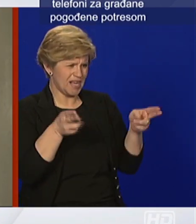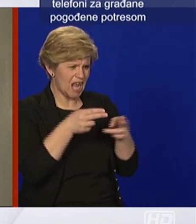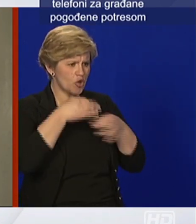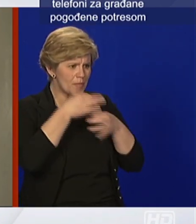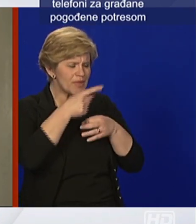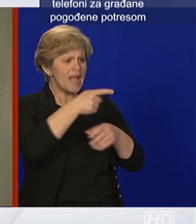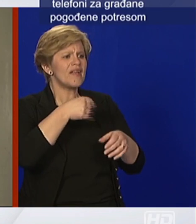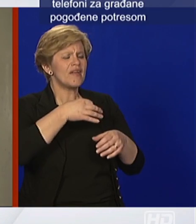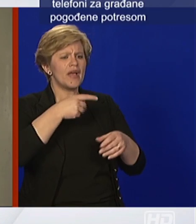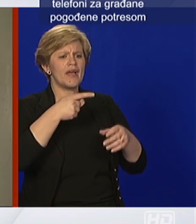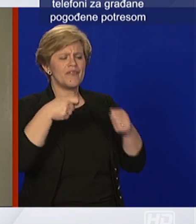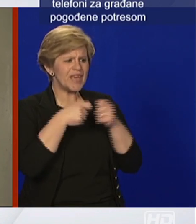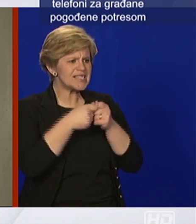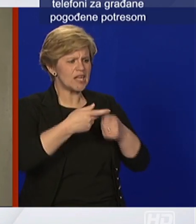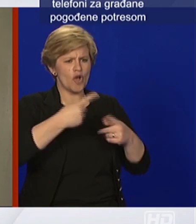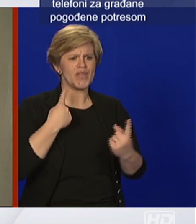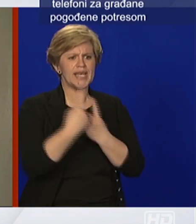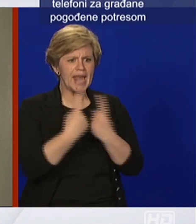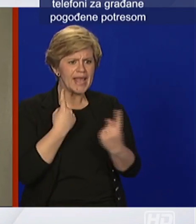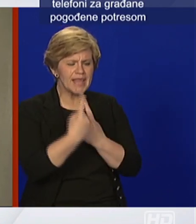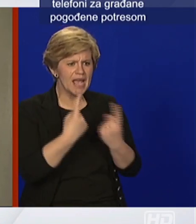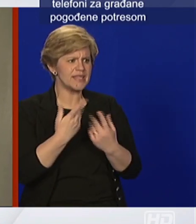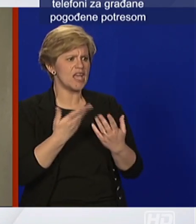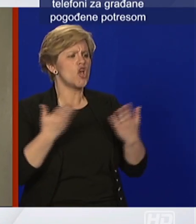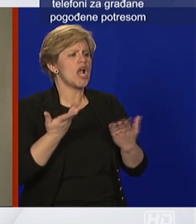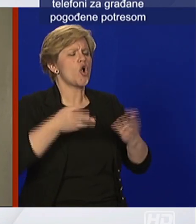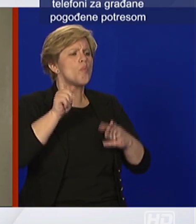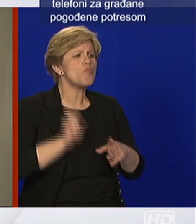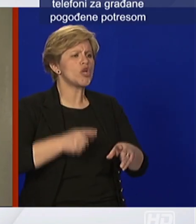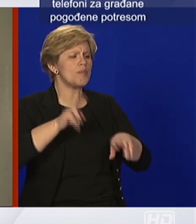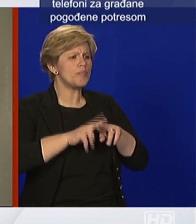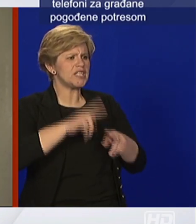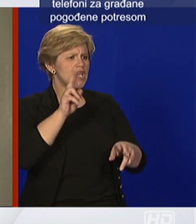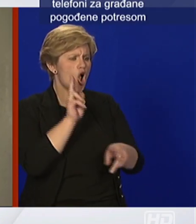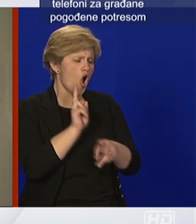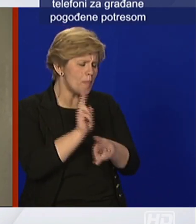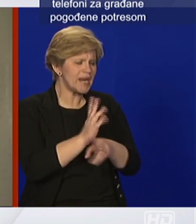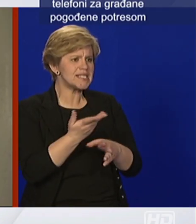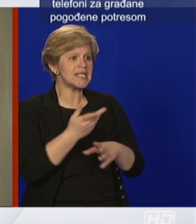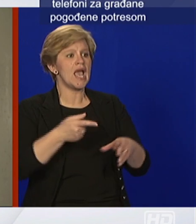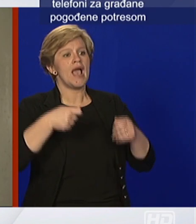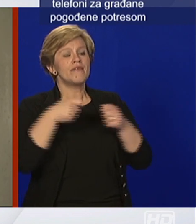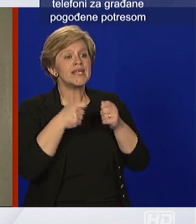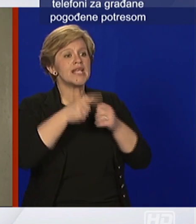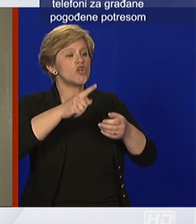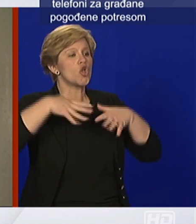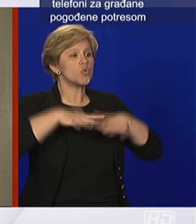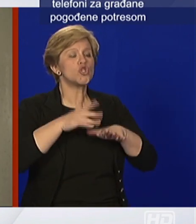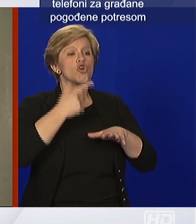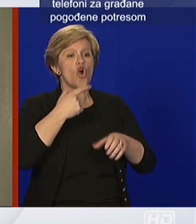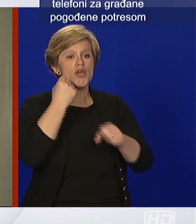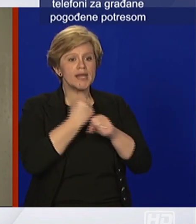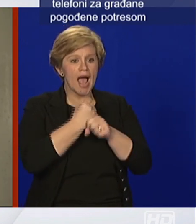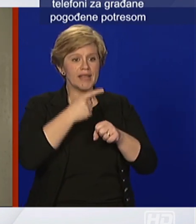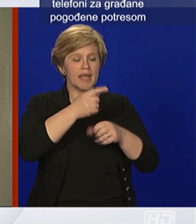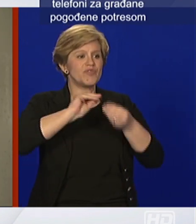koliko trebamo biti opreznjeno javljaju nam se ljudi koji rade u trgovinama koji rade u Zagrebu a dolaze izvan Zagreba